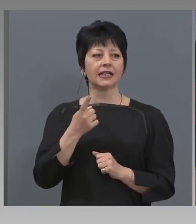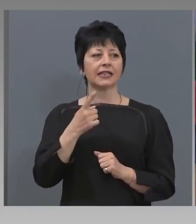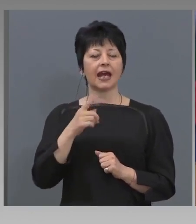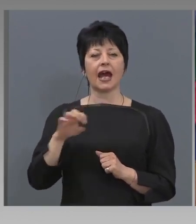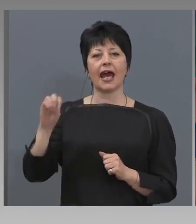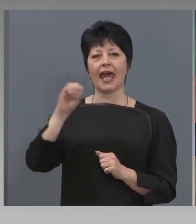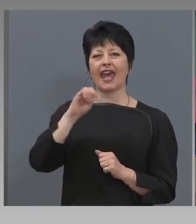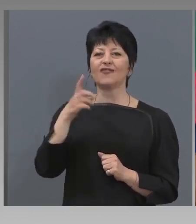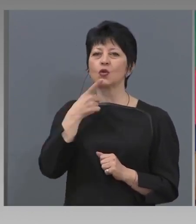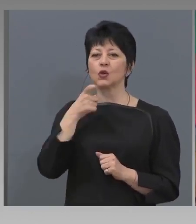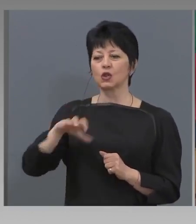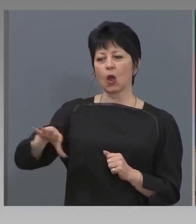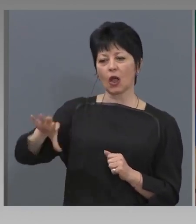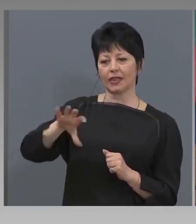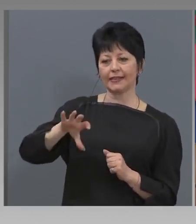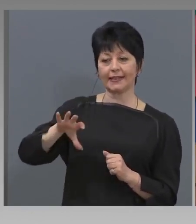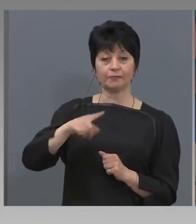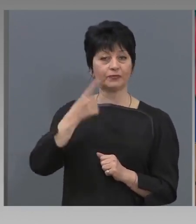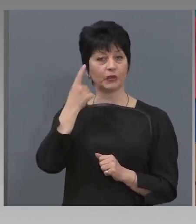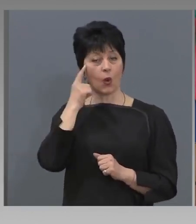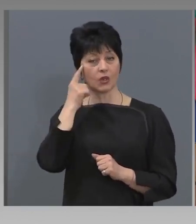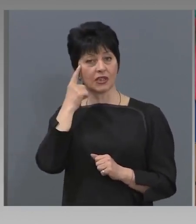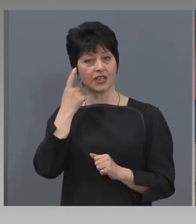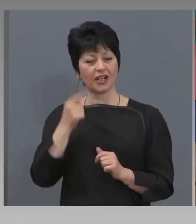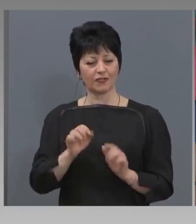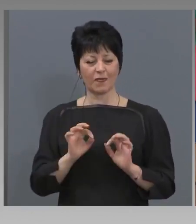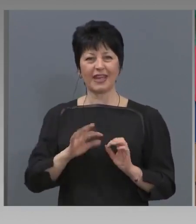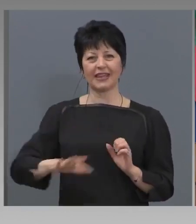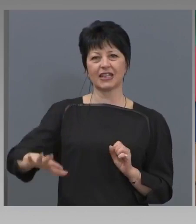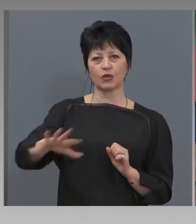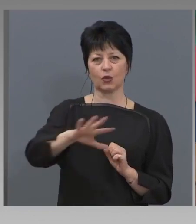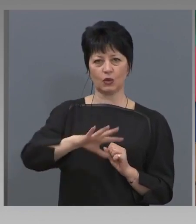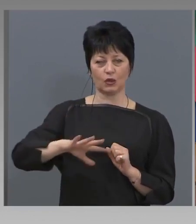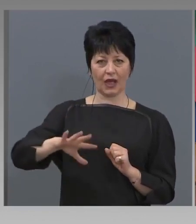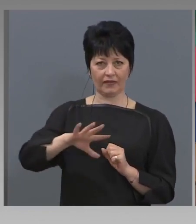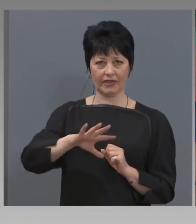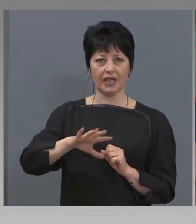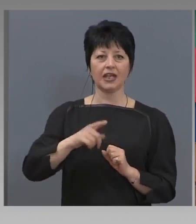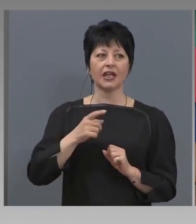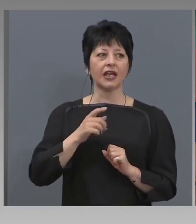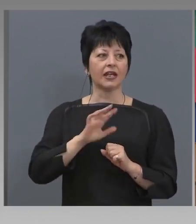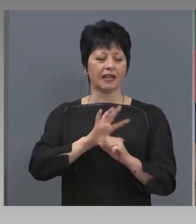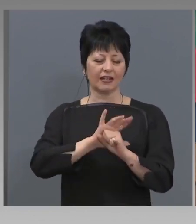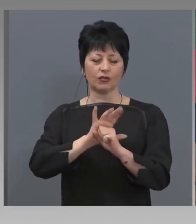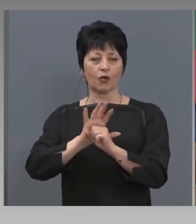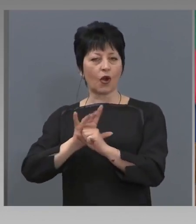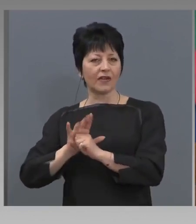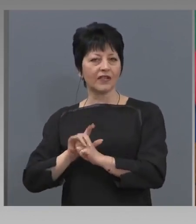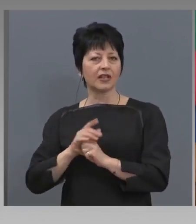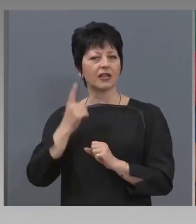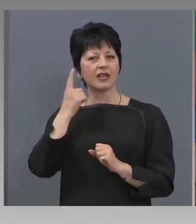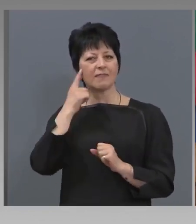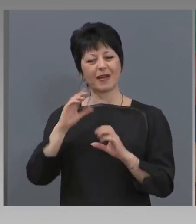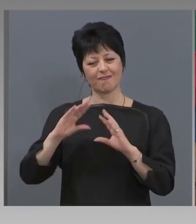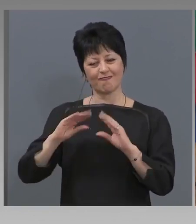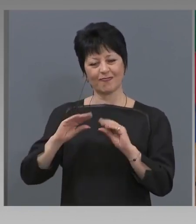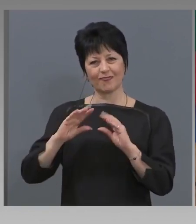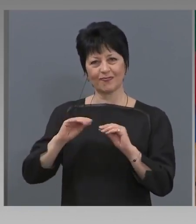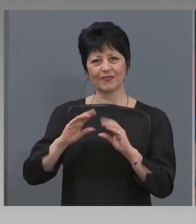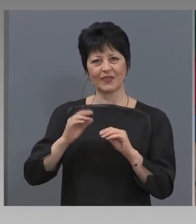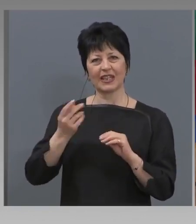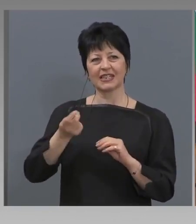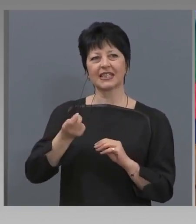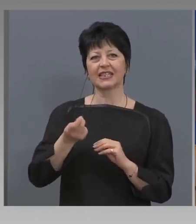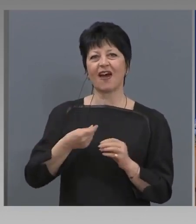Означава ли това, че момента в ситуацията на коронавирус има смекчаване на критериите за членство в Валутния